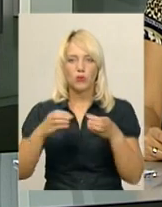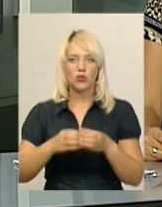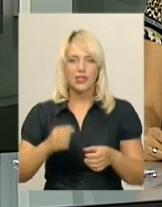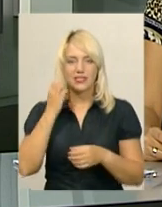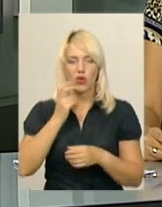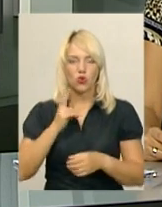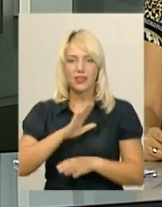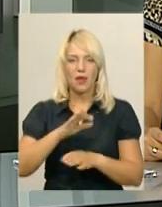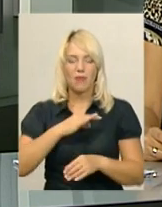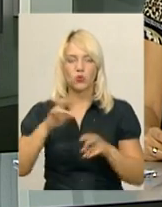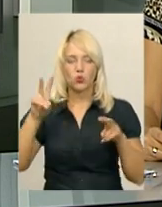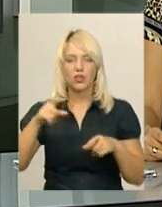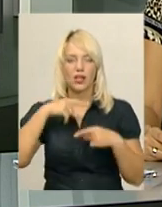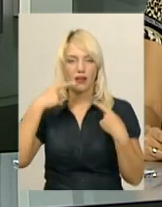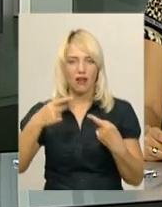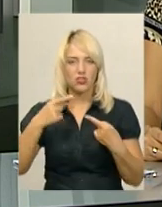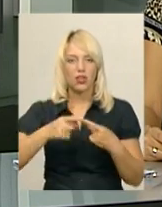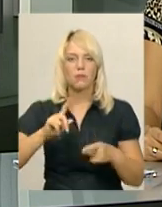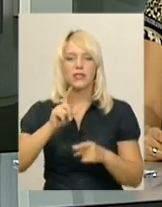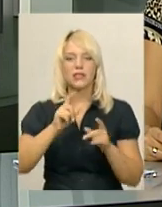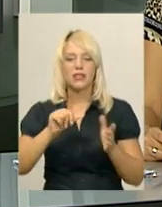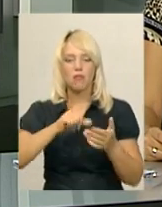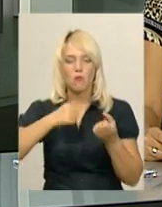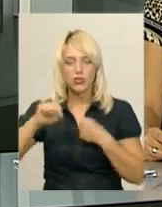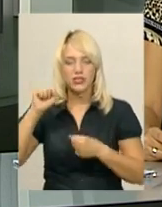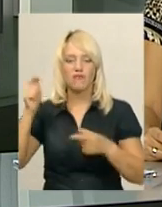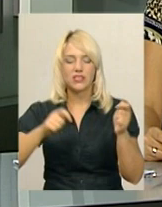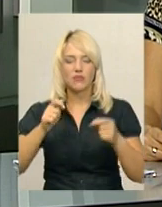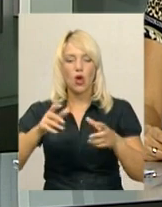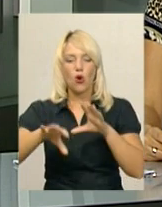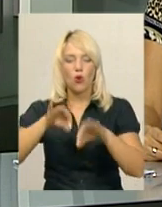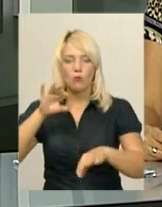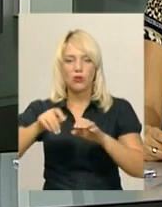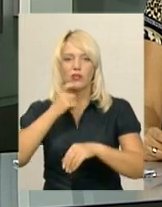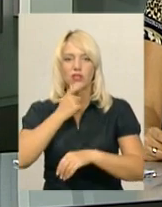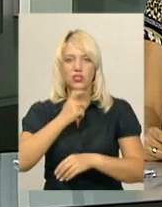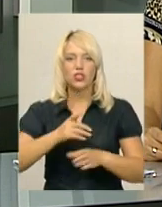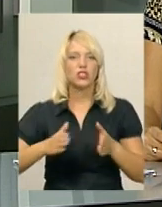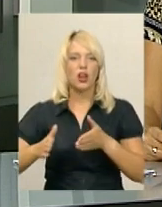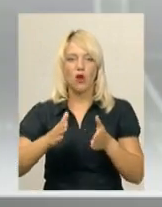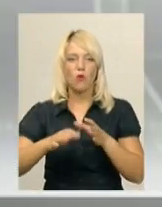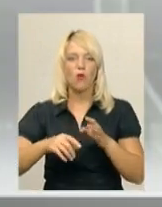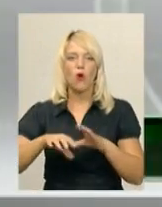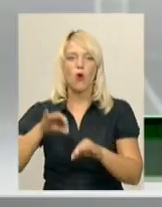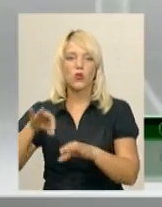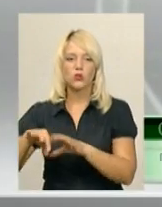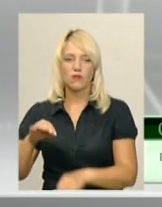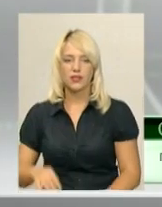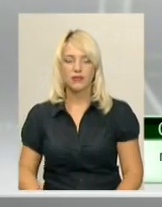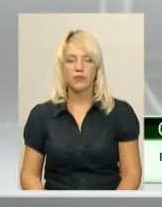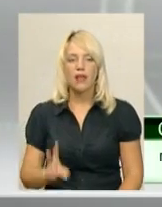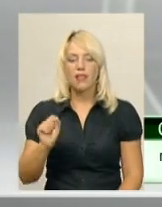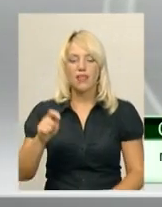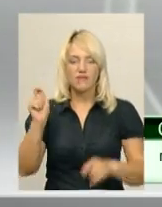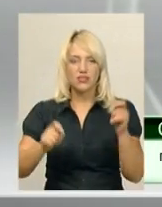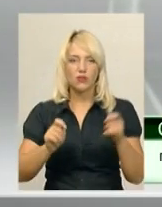небайдужий» Сергій Худий каже, переможців фестивалю оберуть глядачі шляхом голосування. На фестивалі